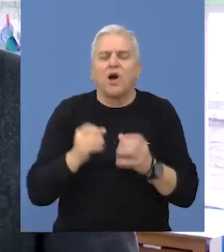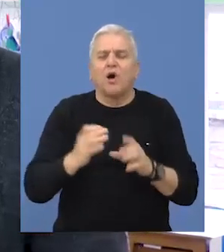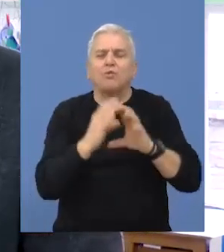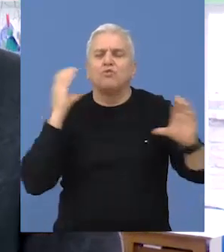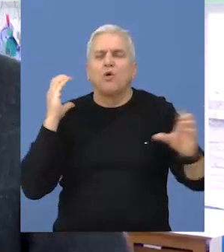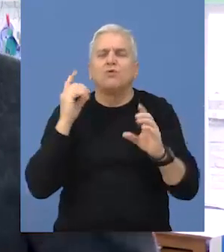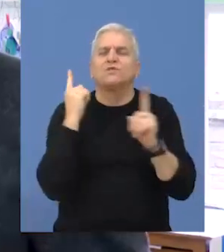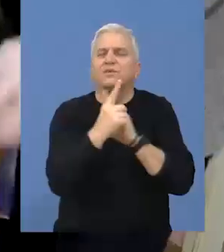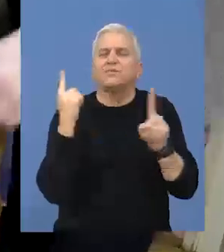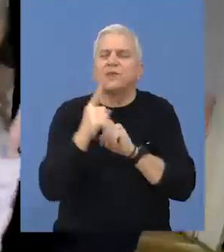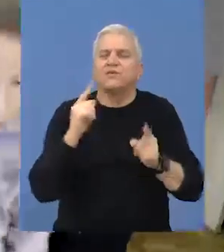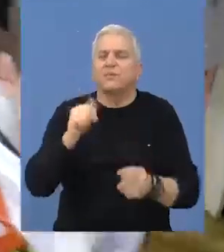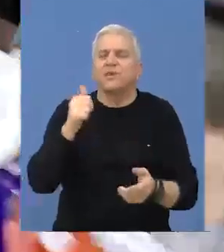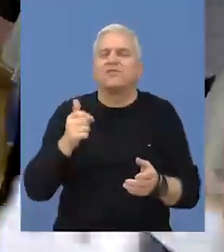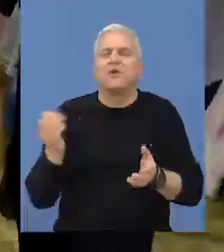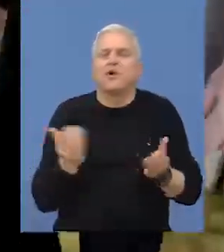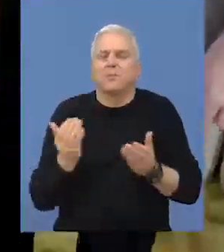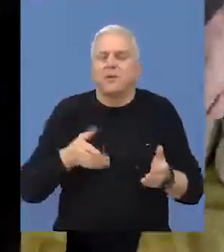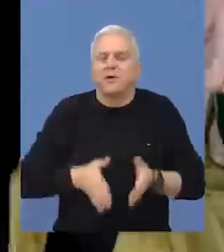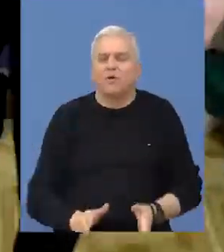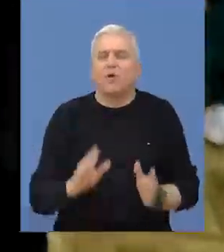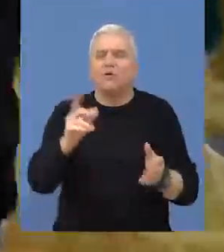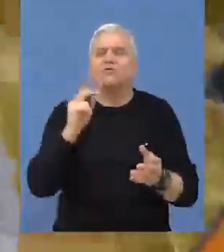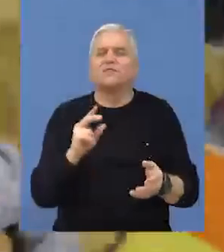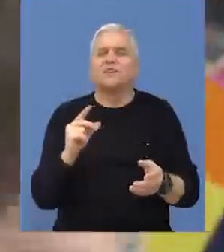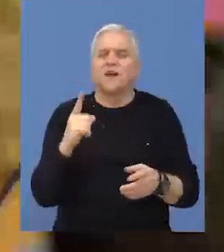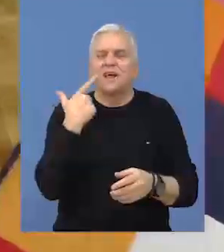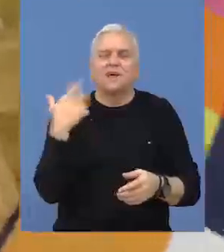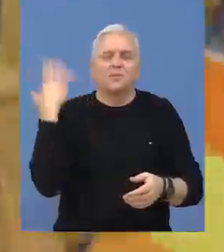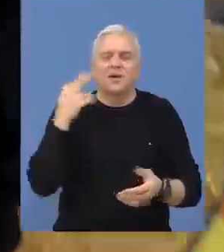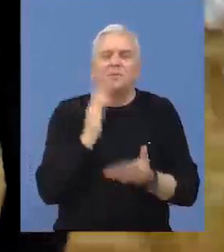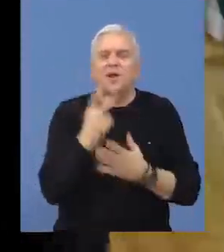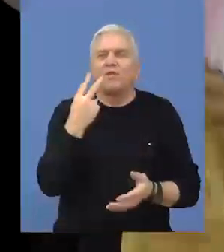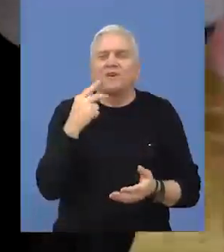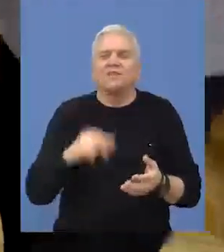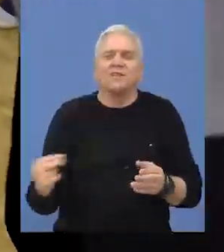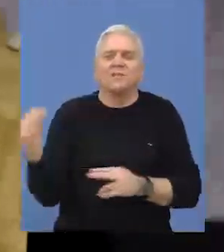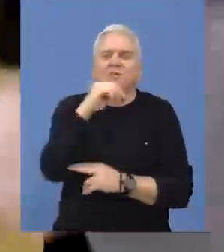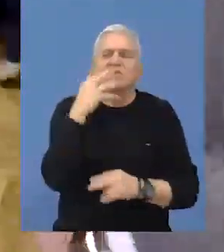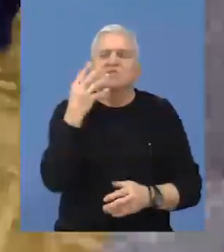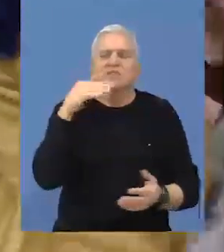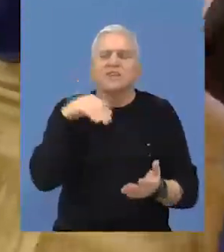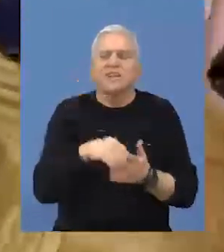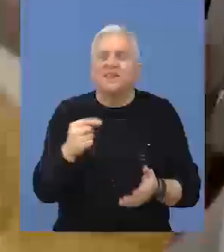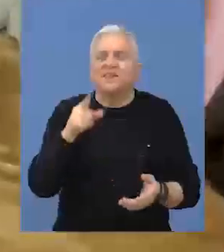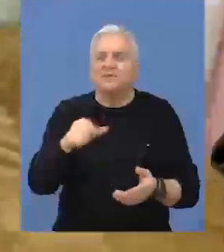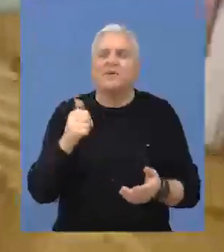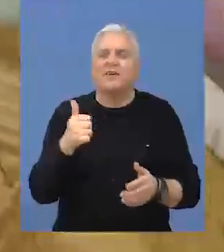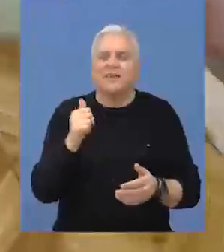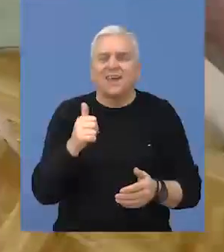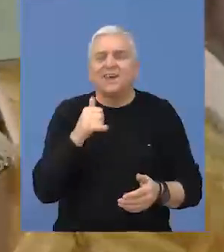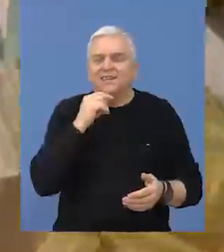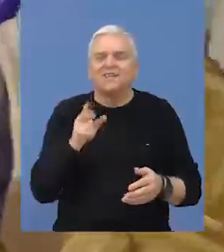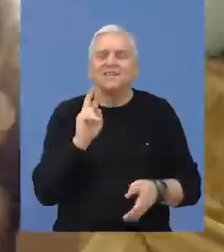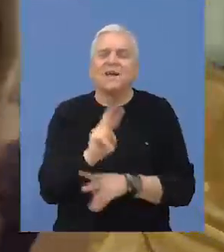školce, zatim za prvorođeno dete, dupliran iznos sa 20 na 40.000 dinara, dakle vrlo jasne mere